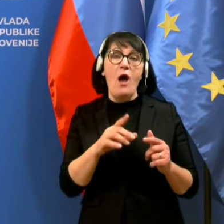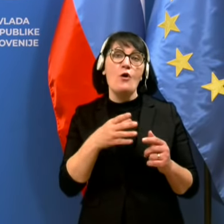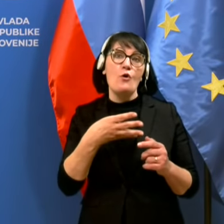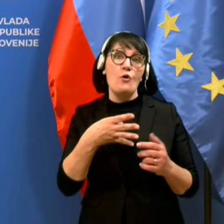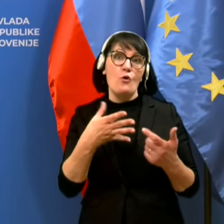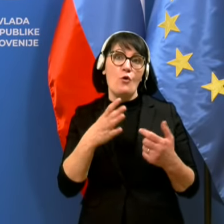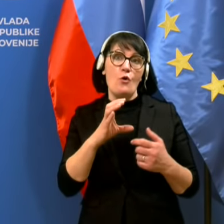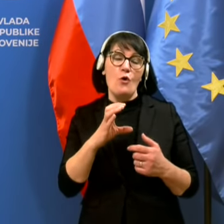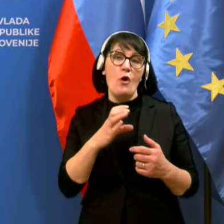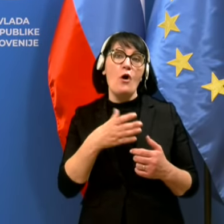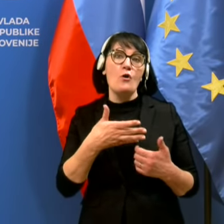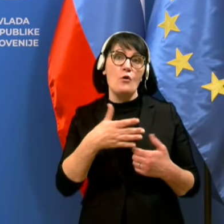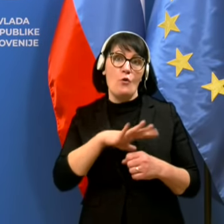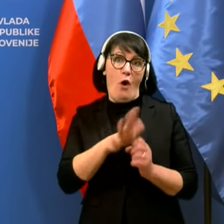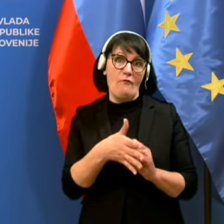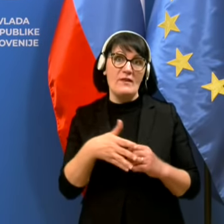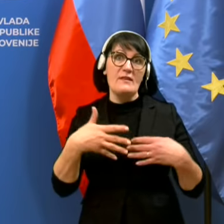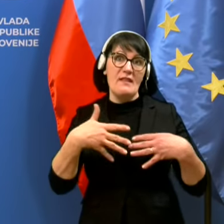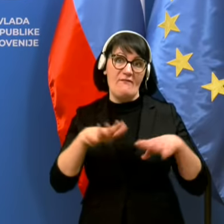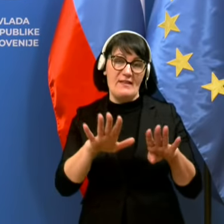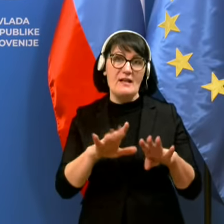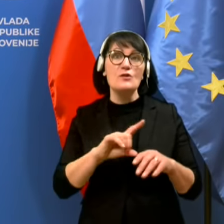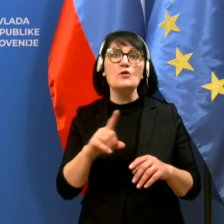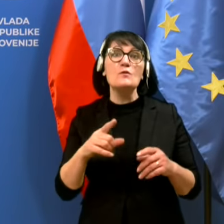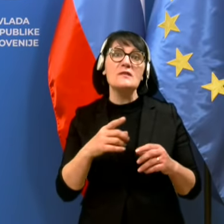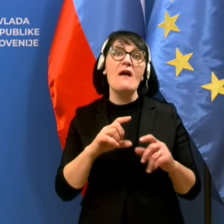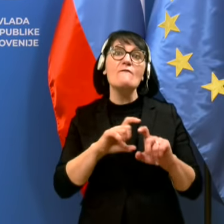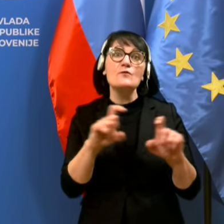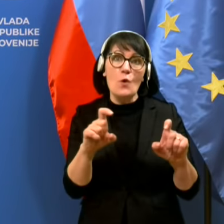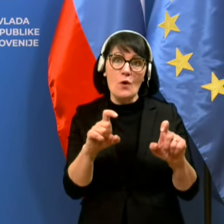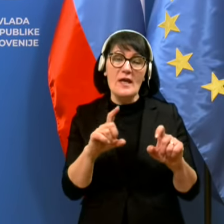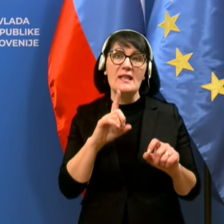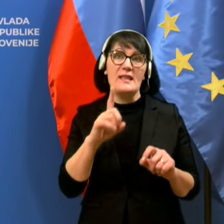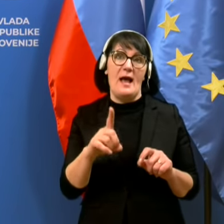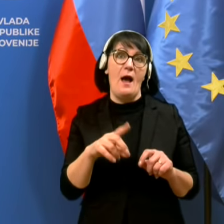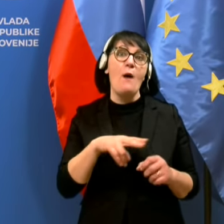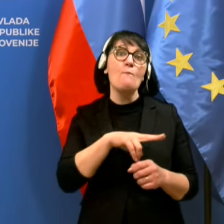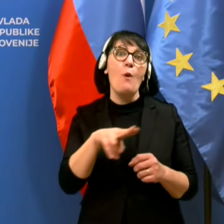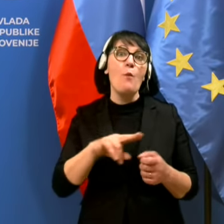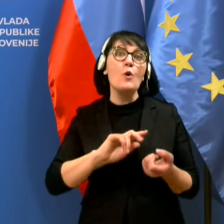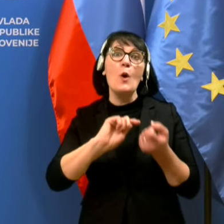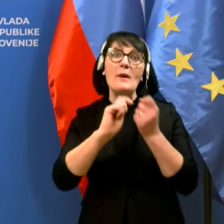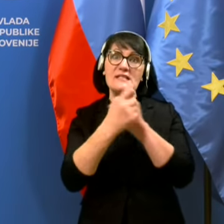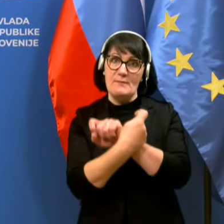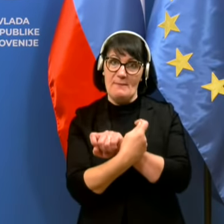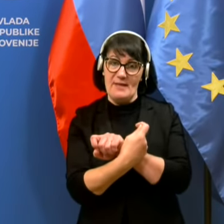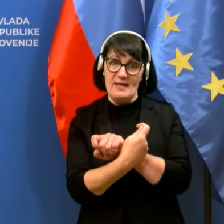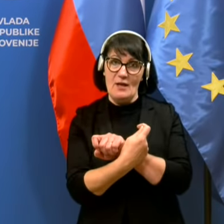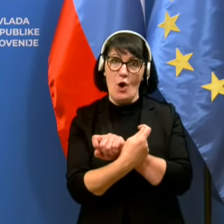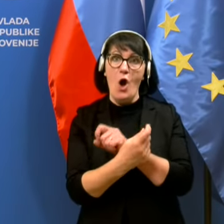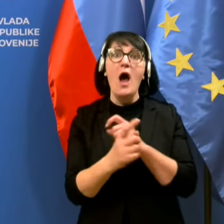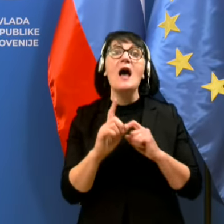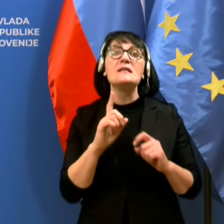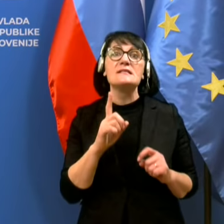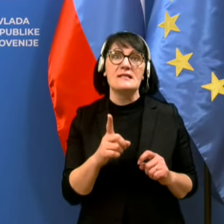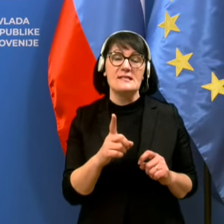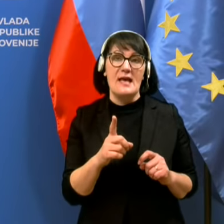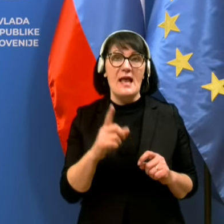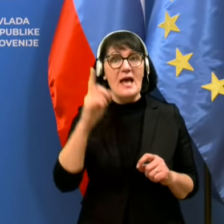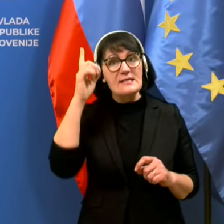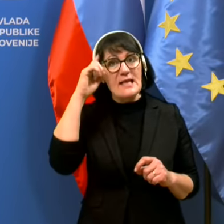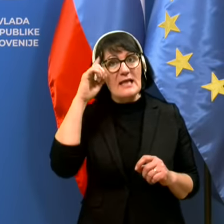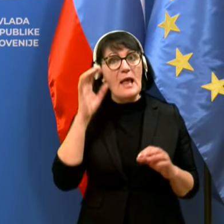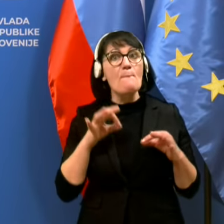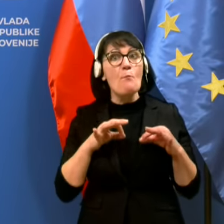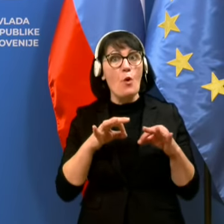to so vse okoliščine, ki popolnoma spremenijo sicer znane